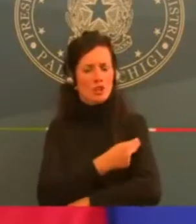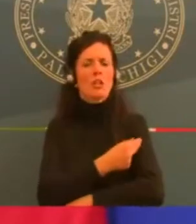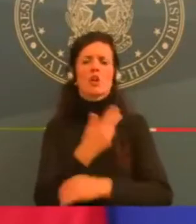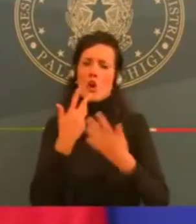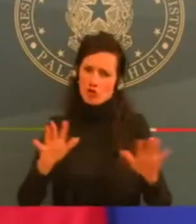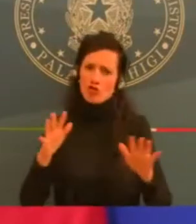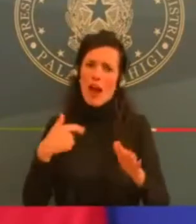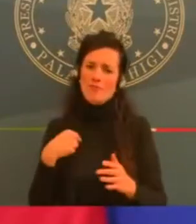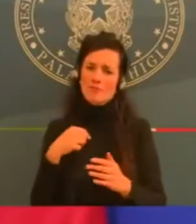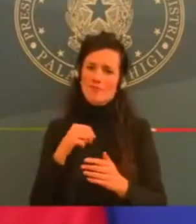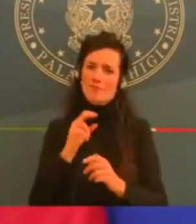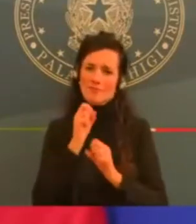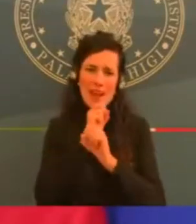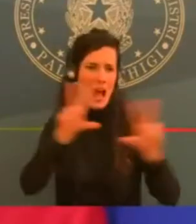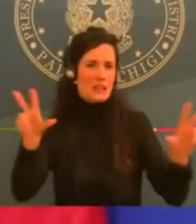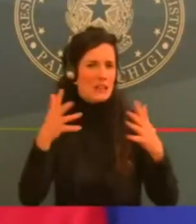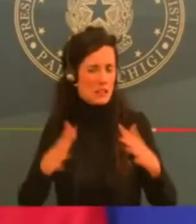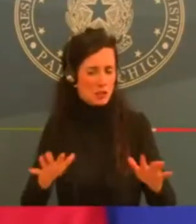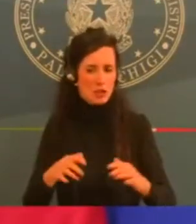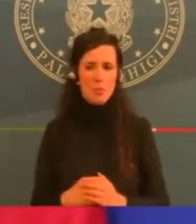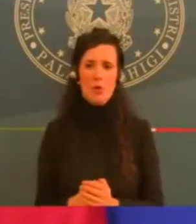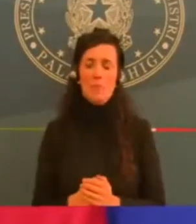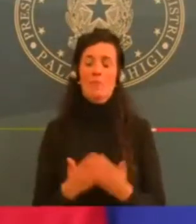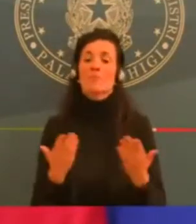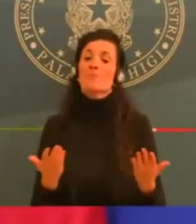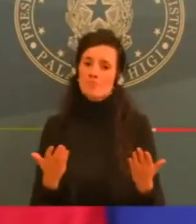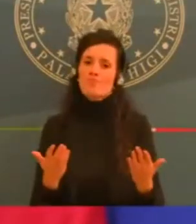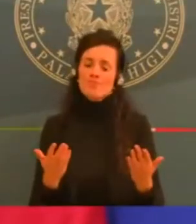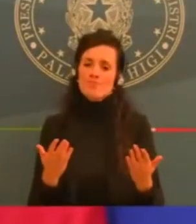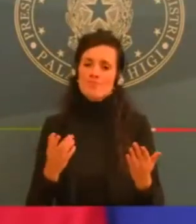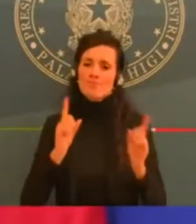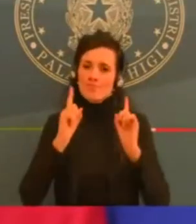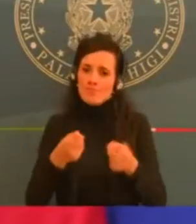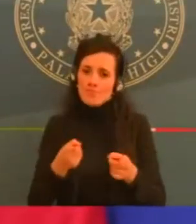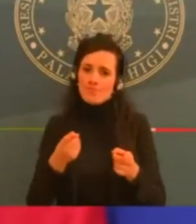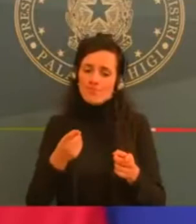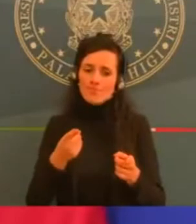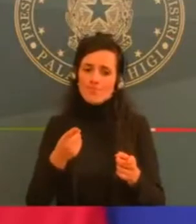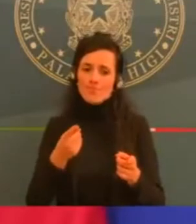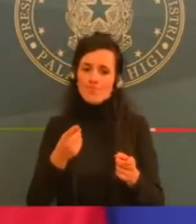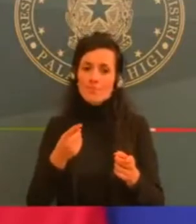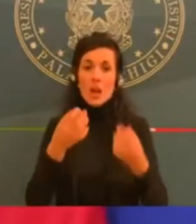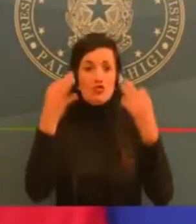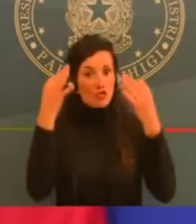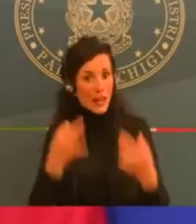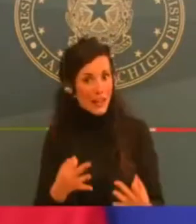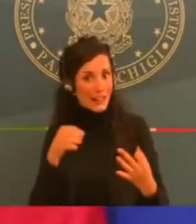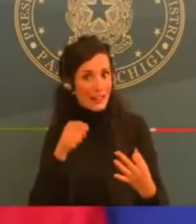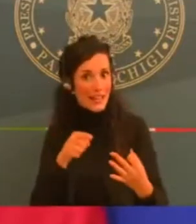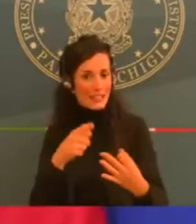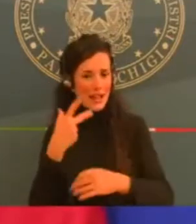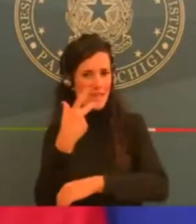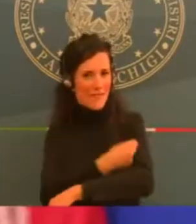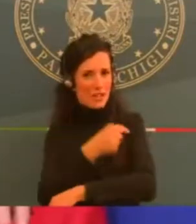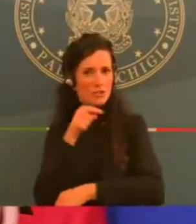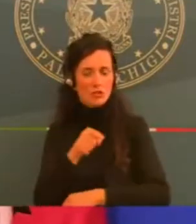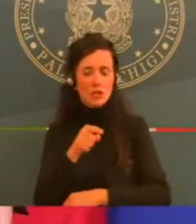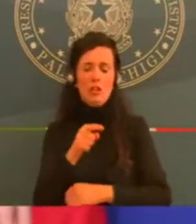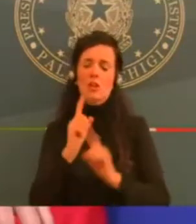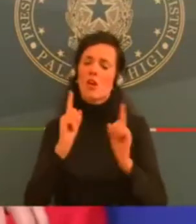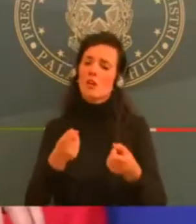chiudere questo brutto capitolo insieme. Dobbiamo ancora rimanere concentrati, non abbassare la soglia di attenzione.